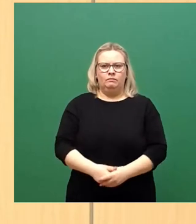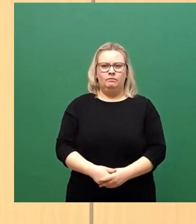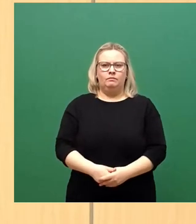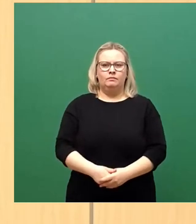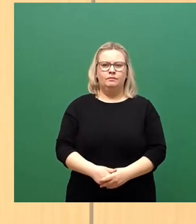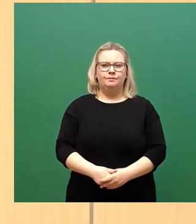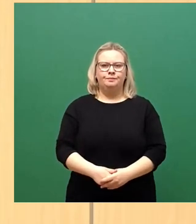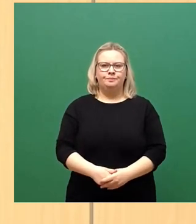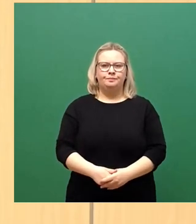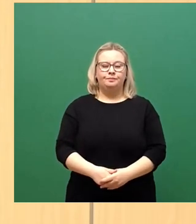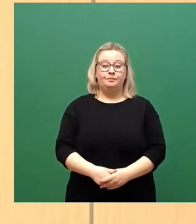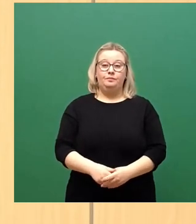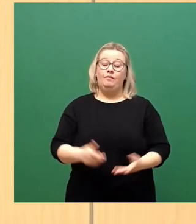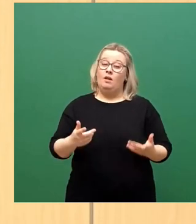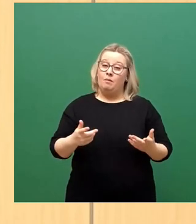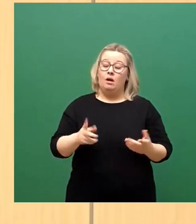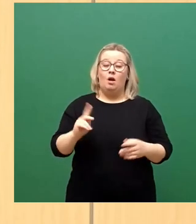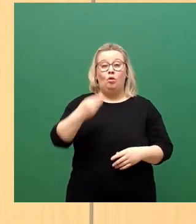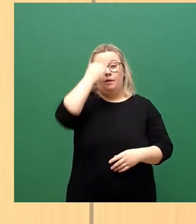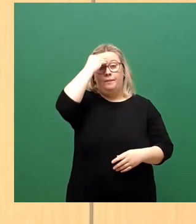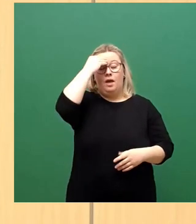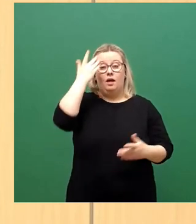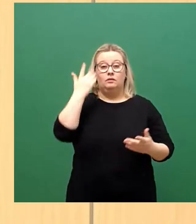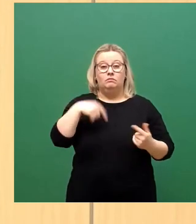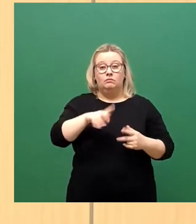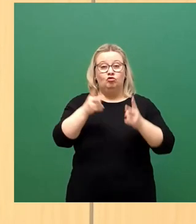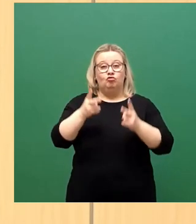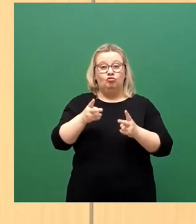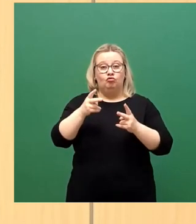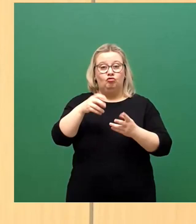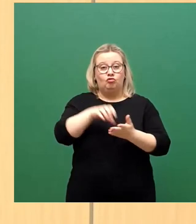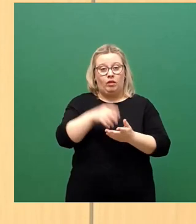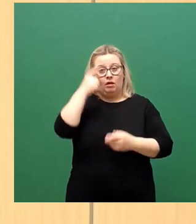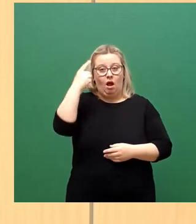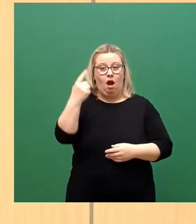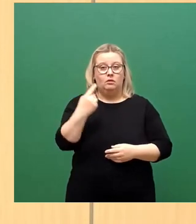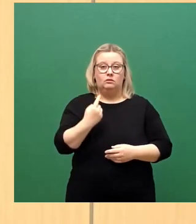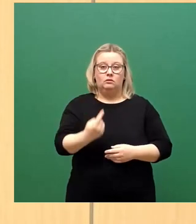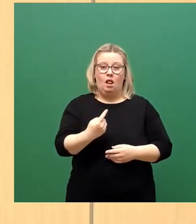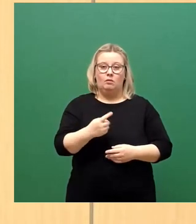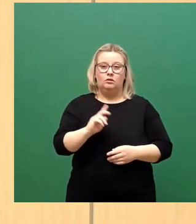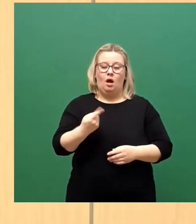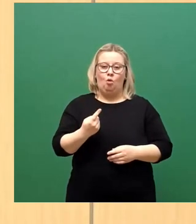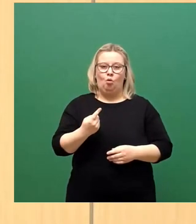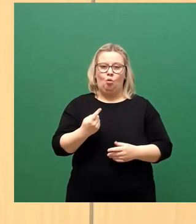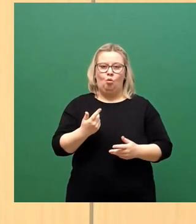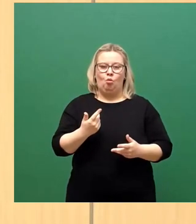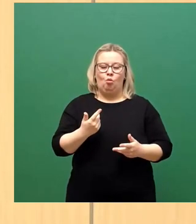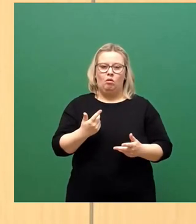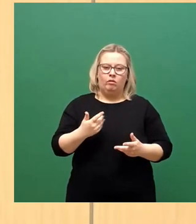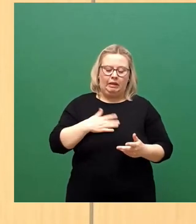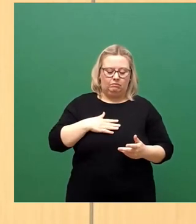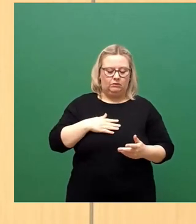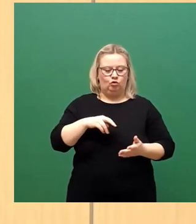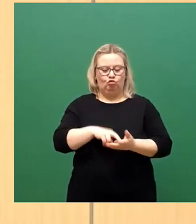Allerdings kann man auch im Grunde genommen feststellen, dass sich dieser Stadtrat auch selbst mit seiner Zuständigkeitserklärung, und das ist auch gerade